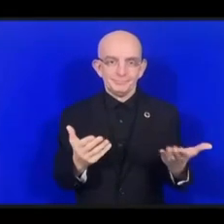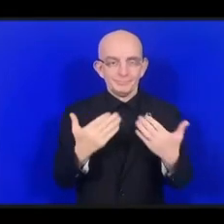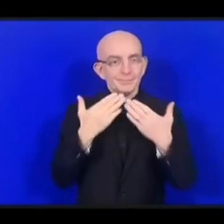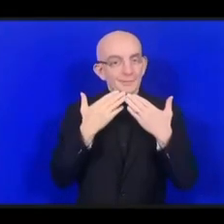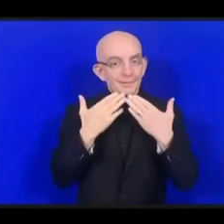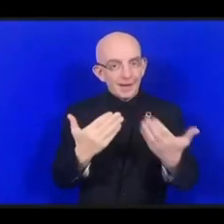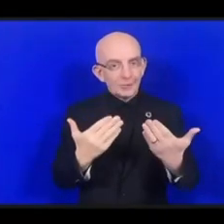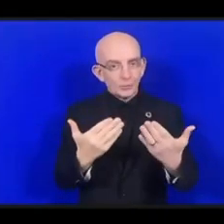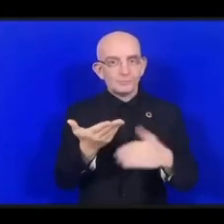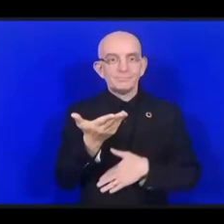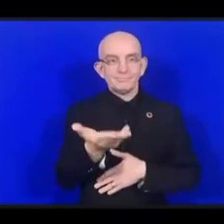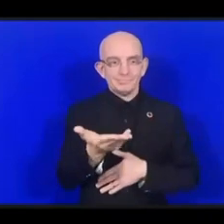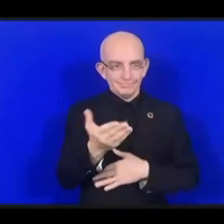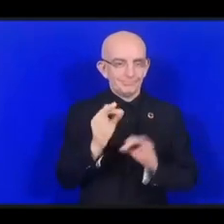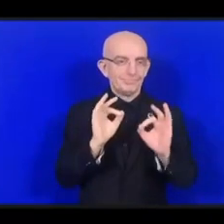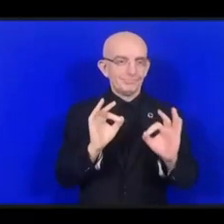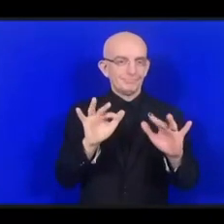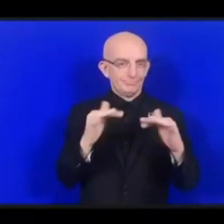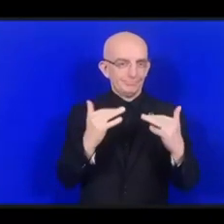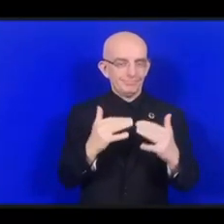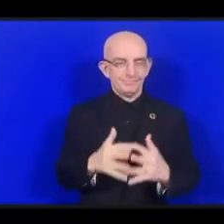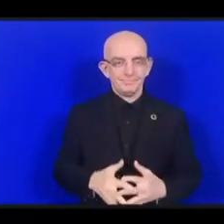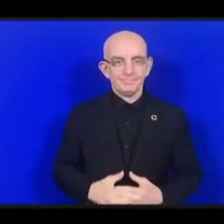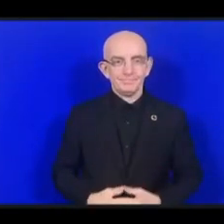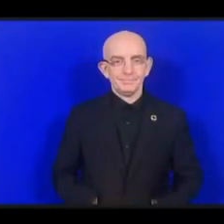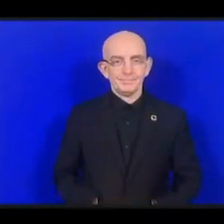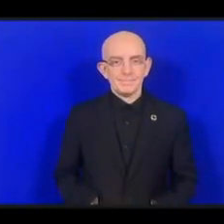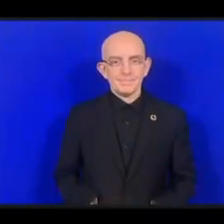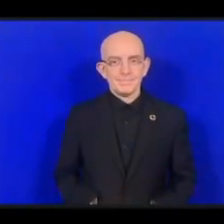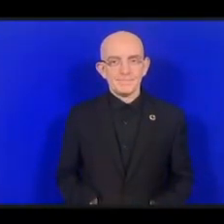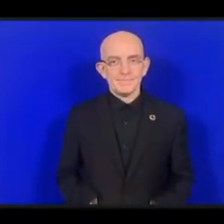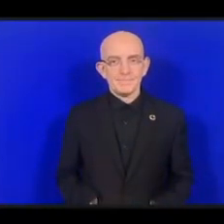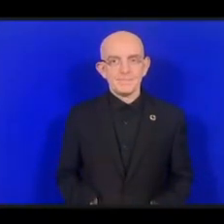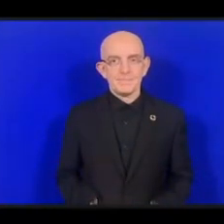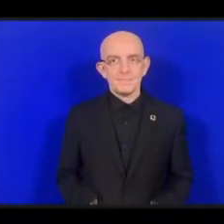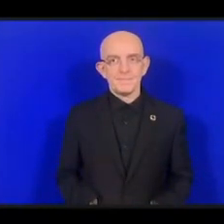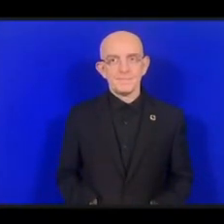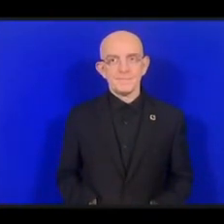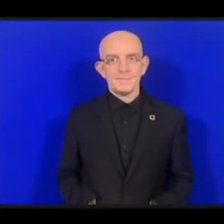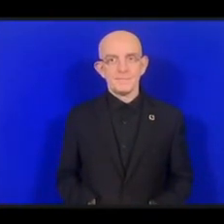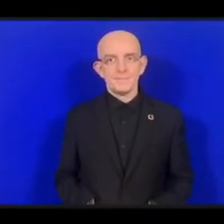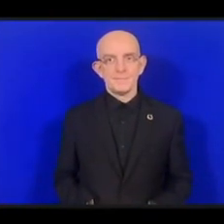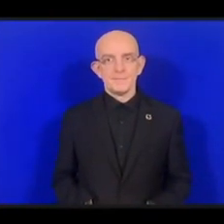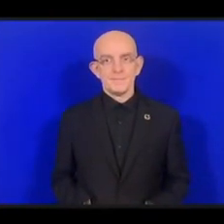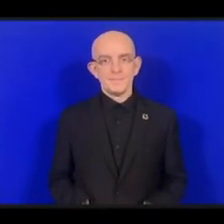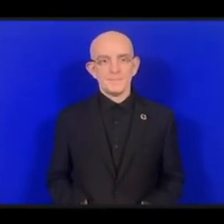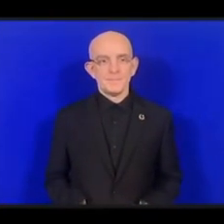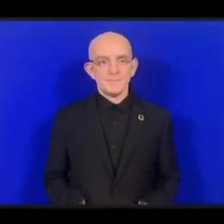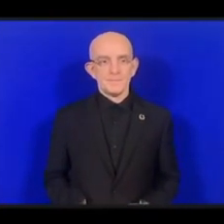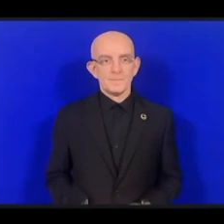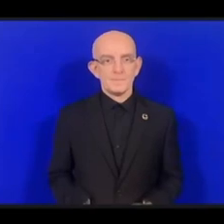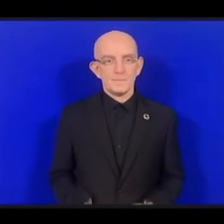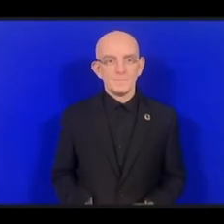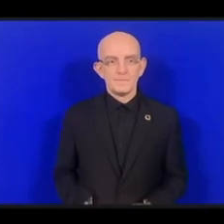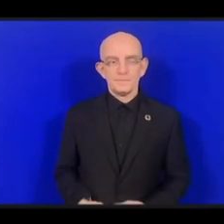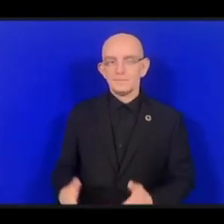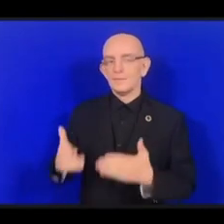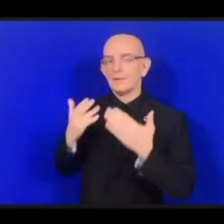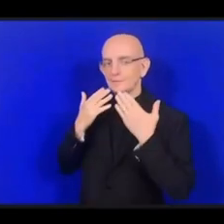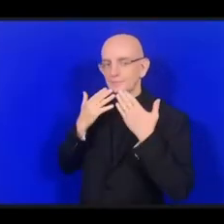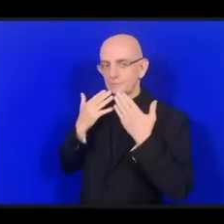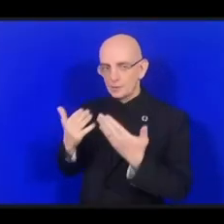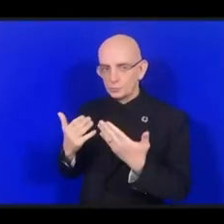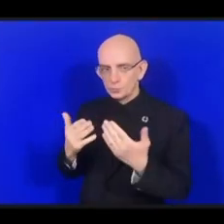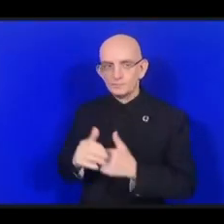Я благодарю вас, уважаемый, ваше превосходительство, господин Фролик. А теперь слово предоставляется господину